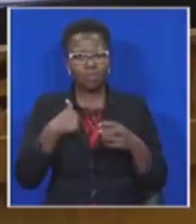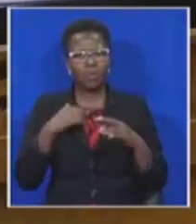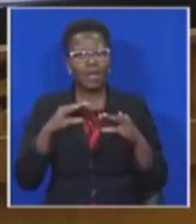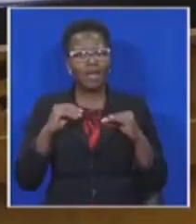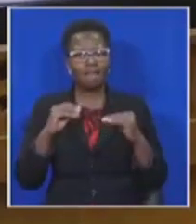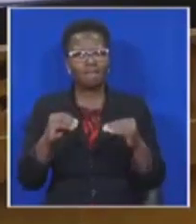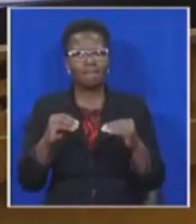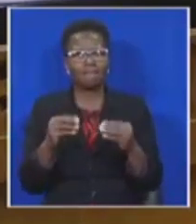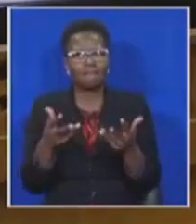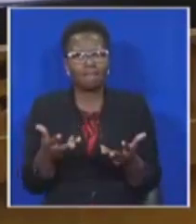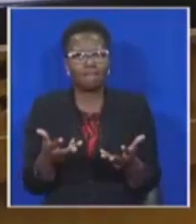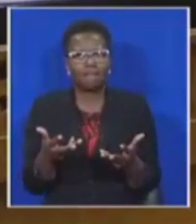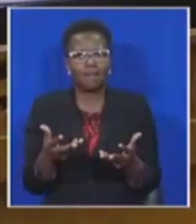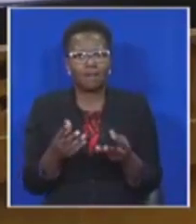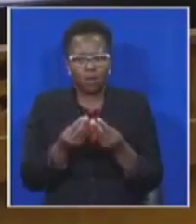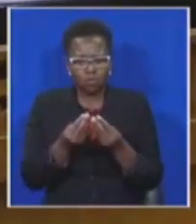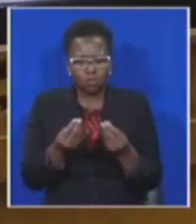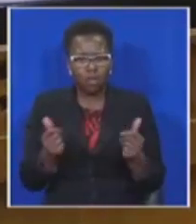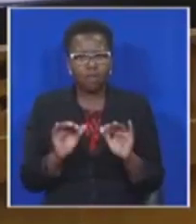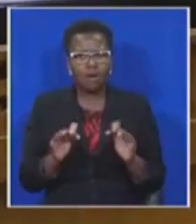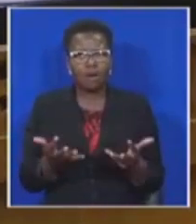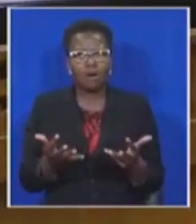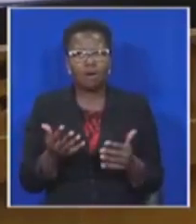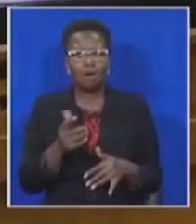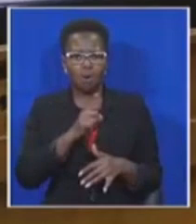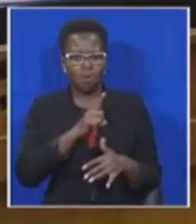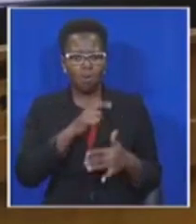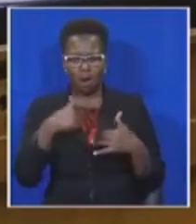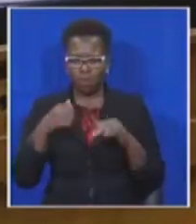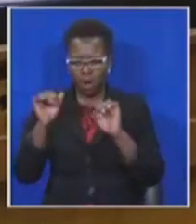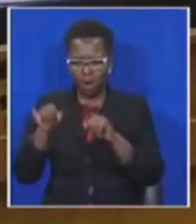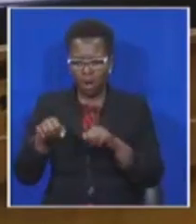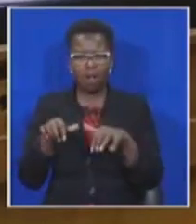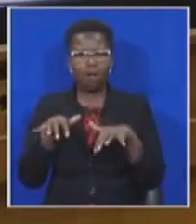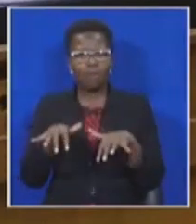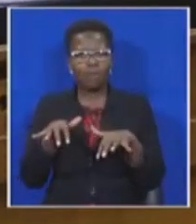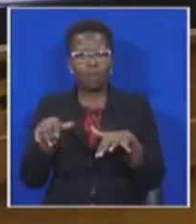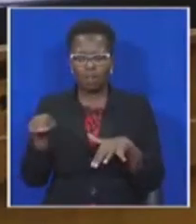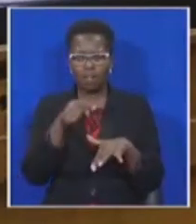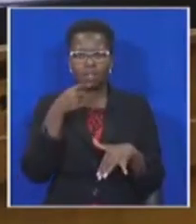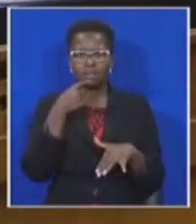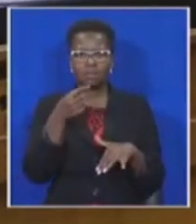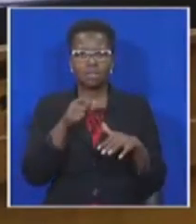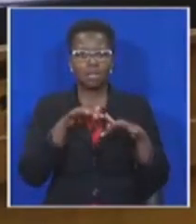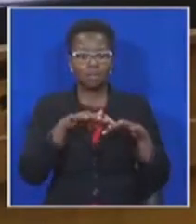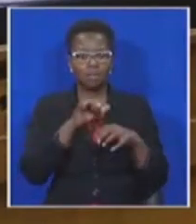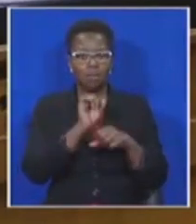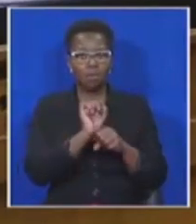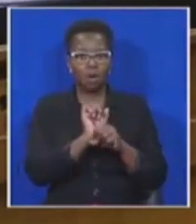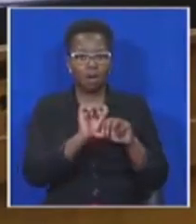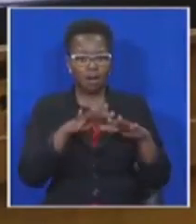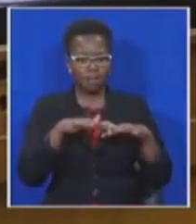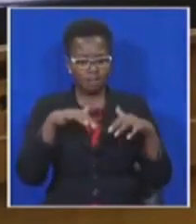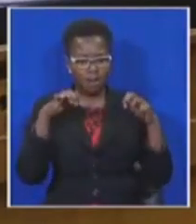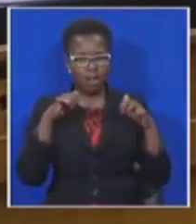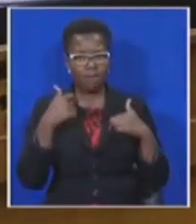Waarom sal ons mense tereg wonder spandeer parlement amper een uur om een wet soos hierdie te debatteer waardoor allemaal saamstem? Waarom